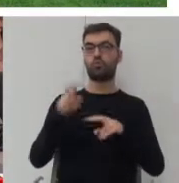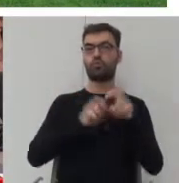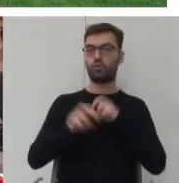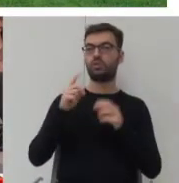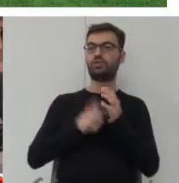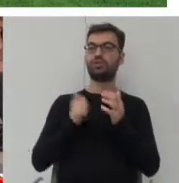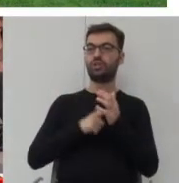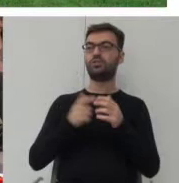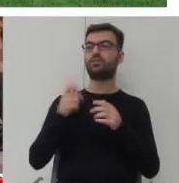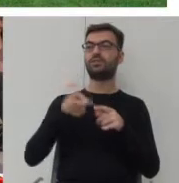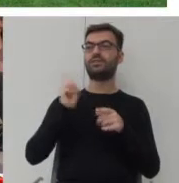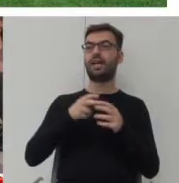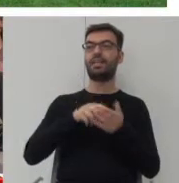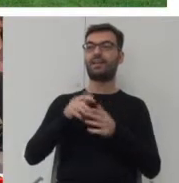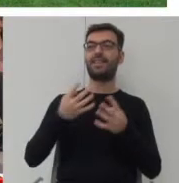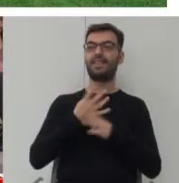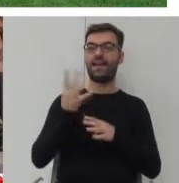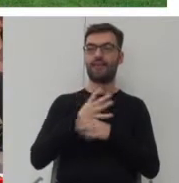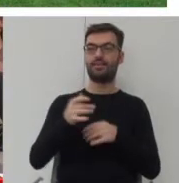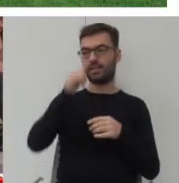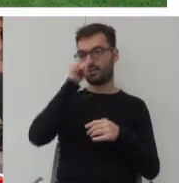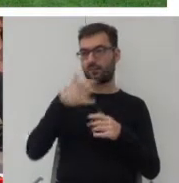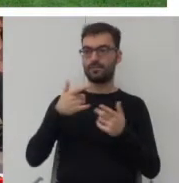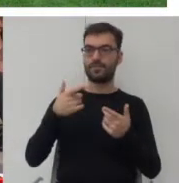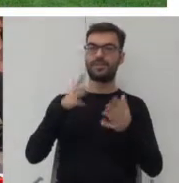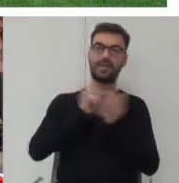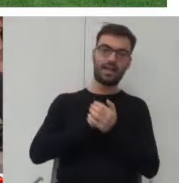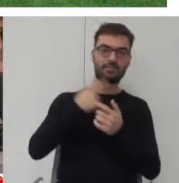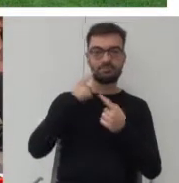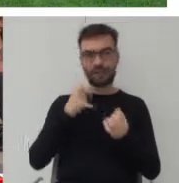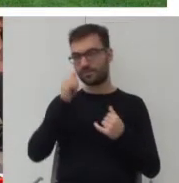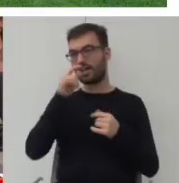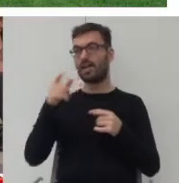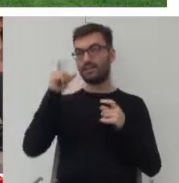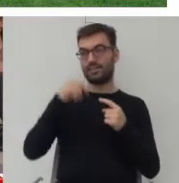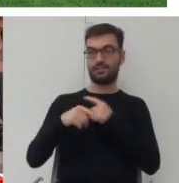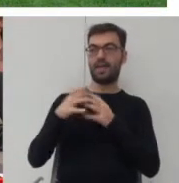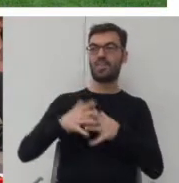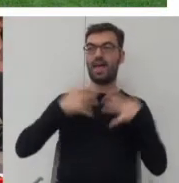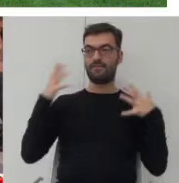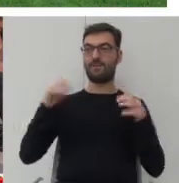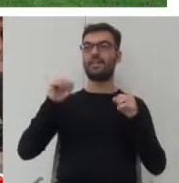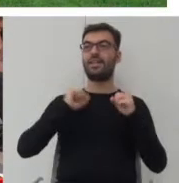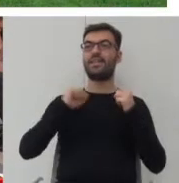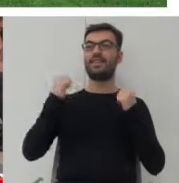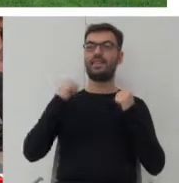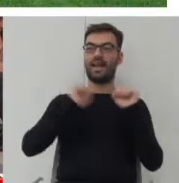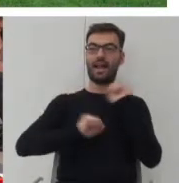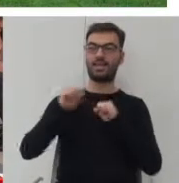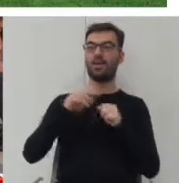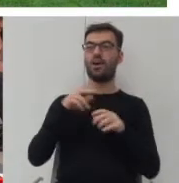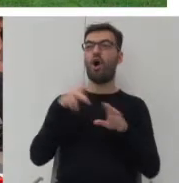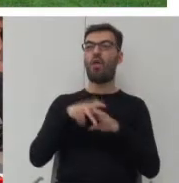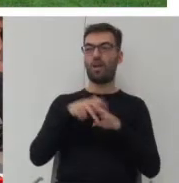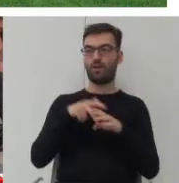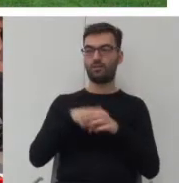zakaz chodzenia po trawie wiązał się z tym, że po prostu nie można było prowadzić tego typu zajęć. To mniejsze zdjęcie to jest największy trening Ewy Chodakowskiej w historii. 5 tysięcy osób przyszło na